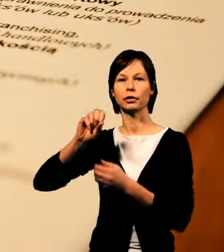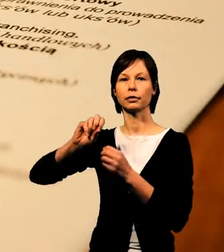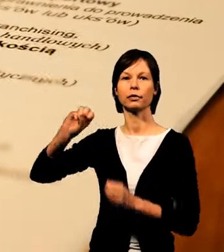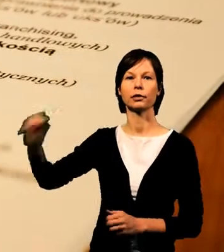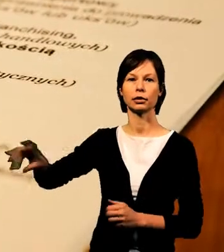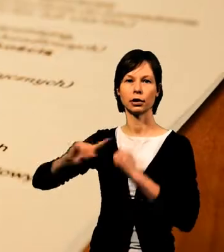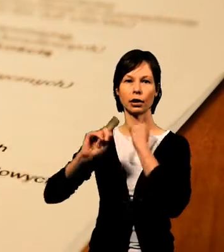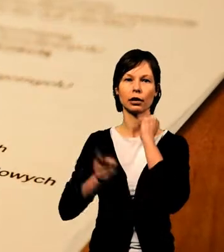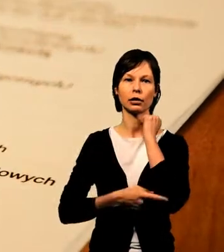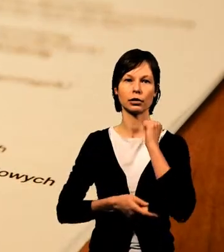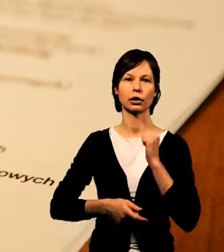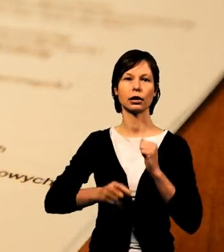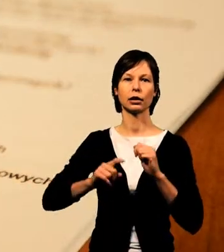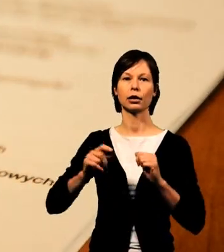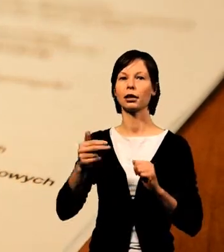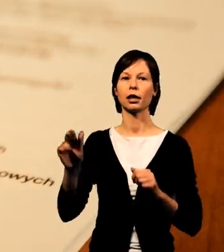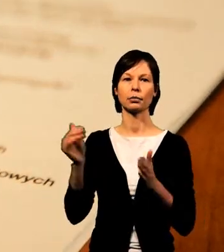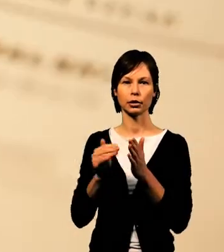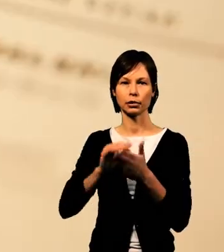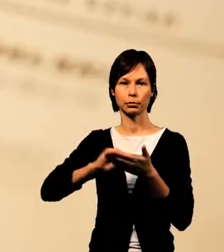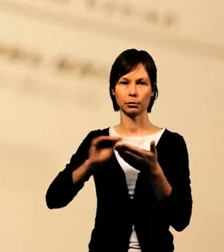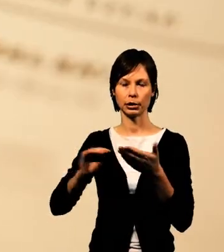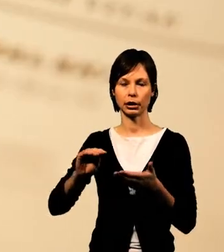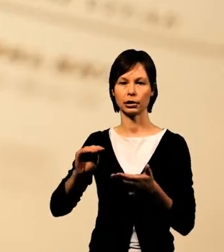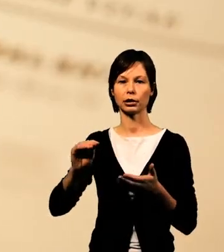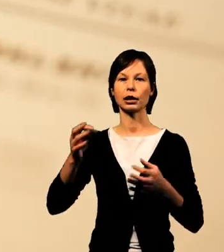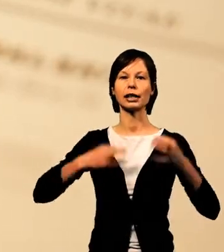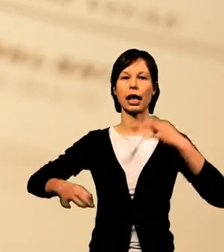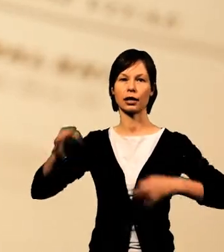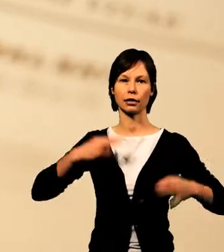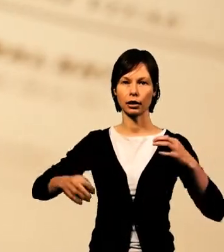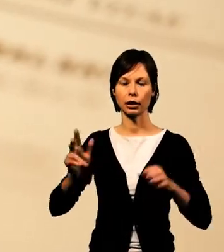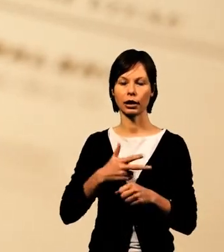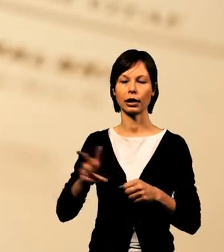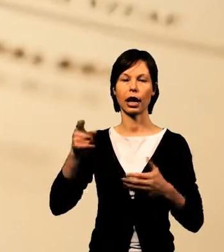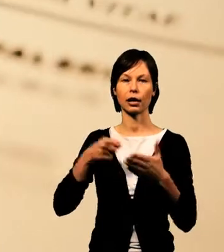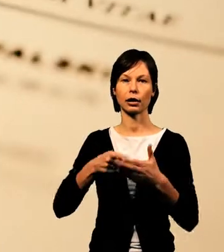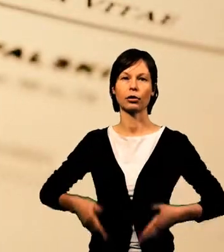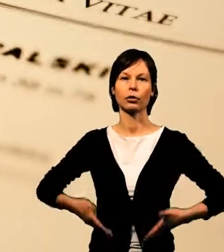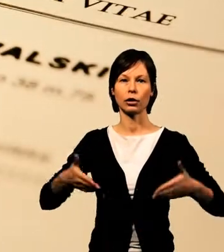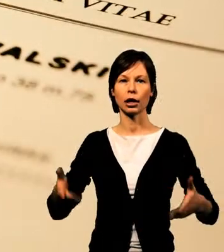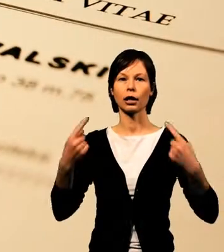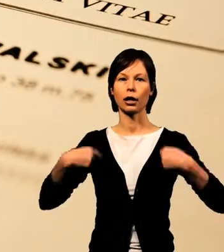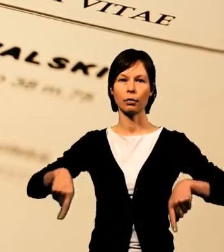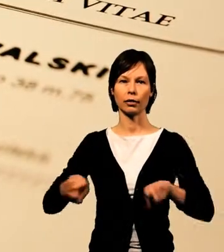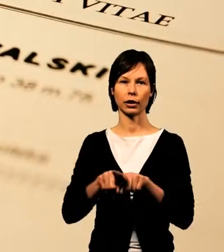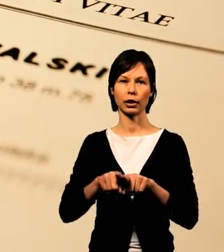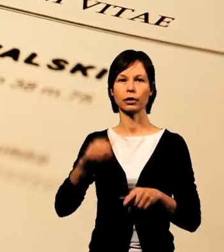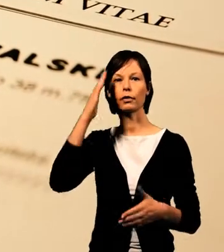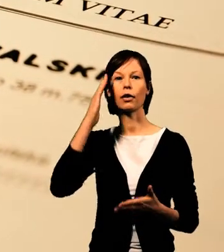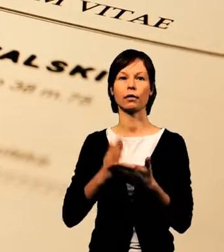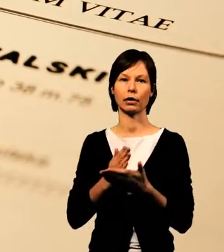osobowe. Nie podajemy takich informacji jak stan cywilny, data urodzenia, obywatelstwo,